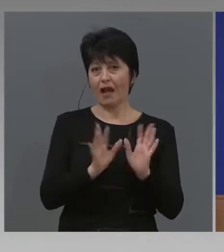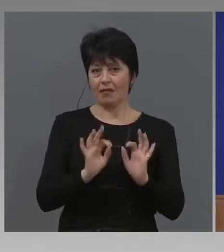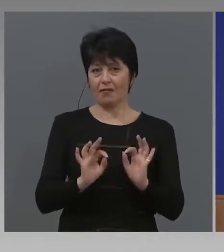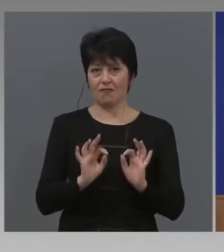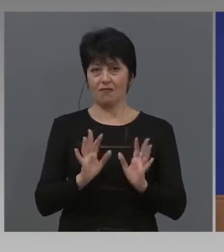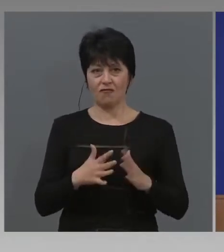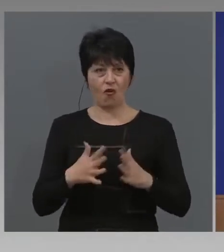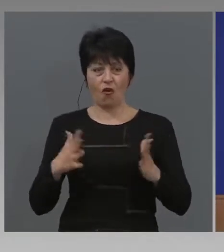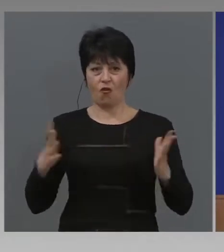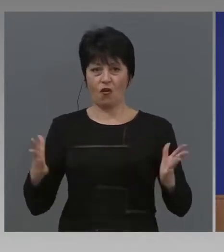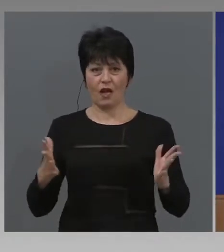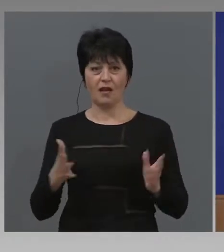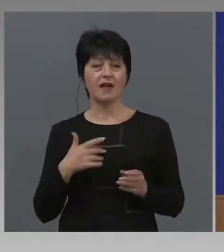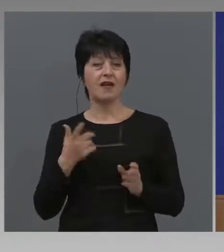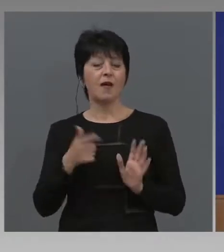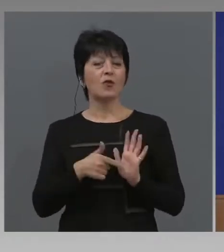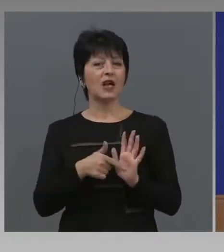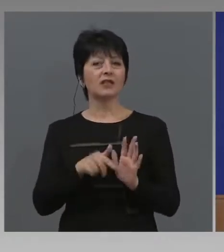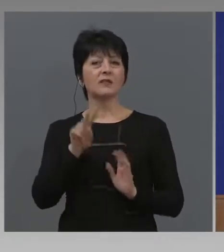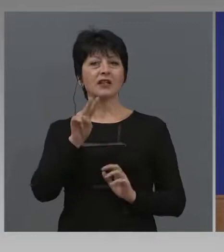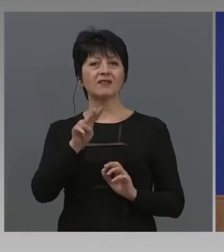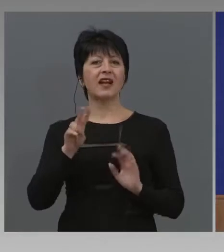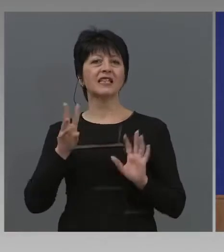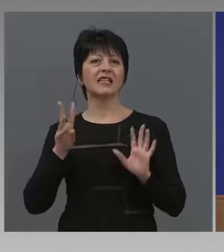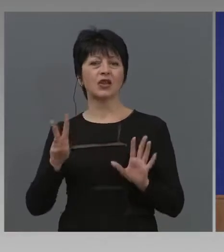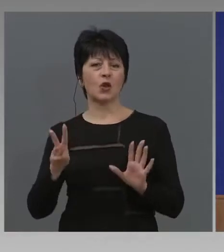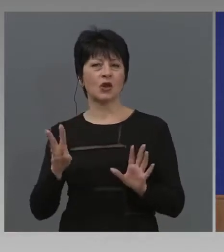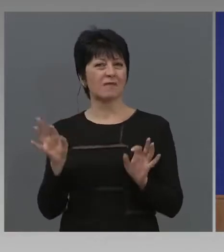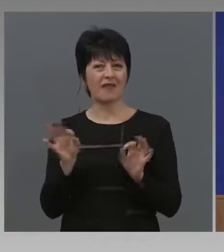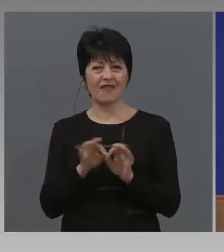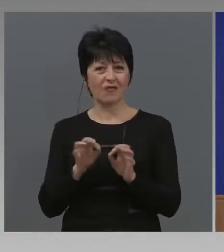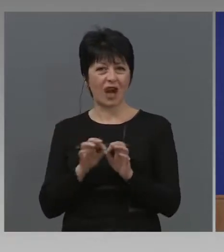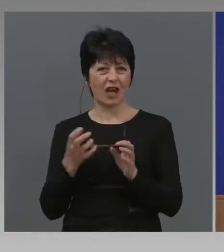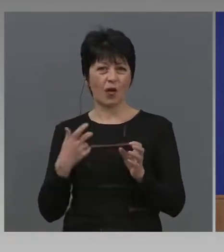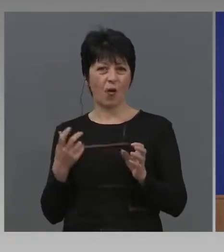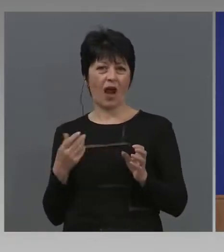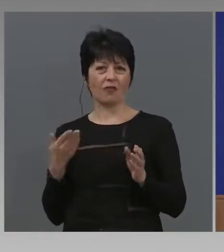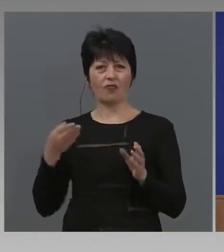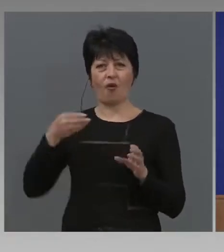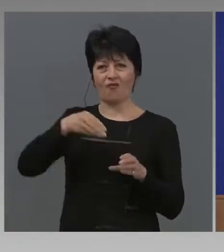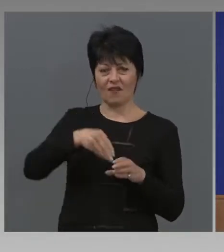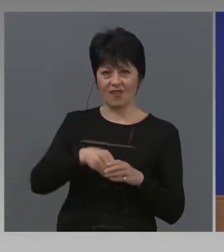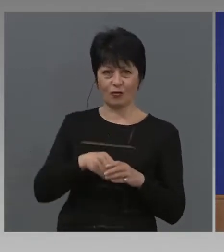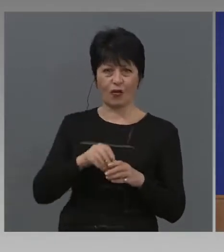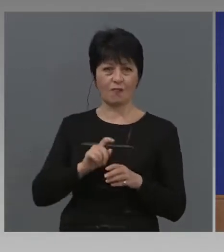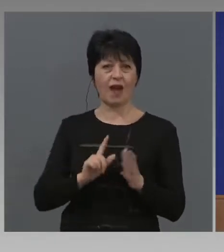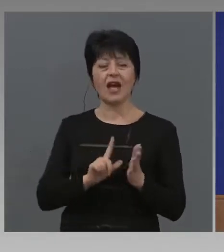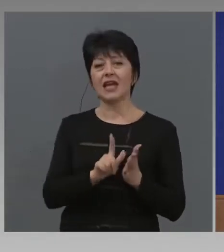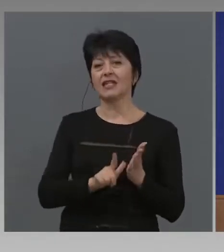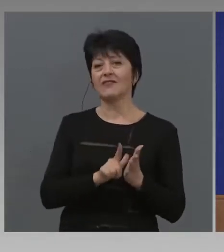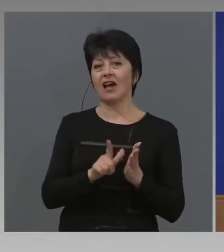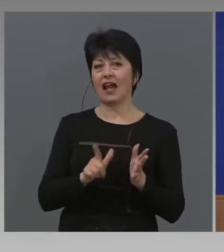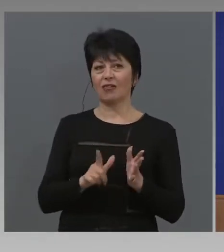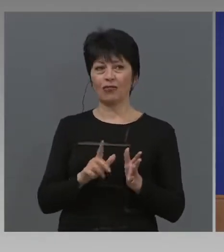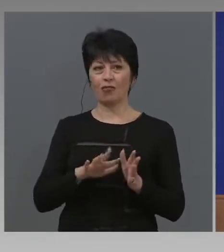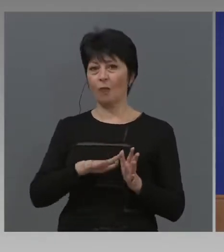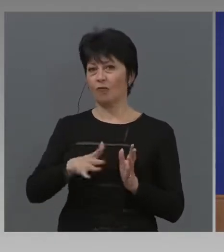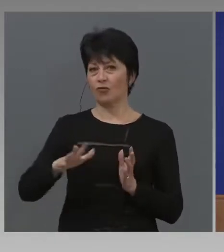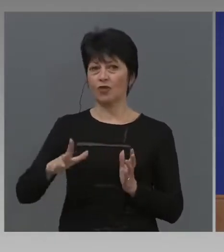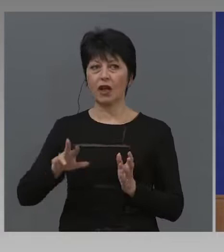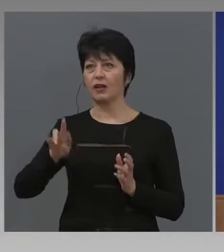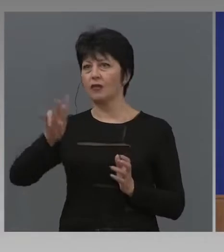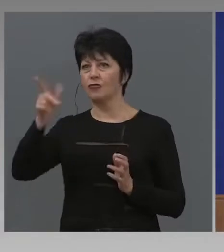показахме, че на 28 февруари, когато ние въведохме мерките, когато въведохме изваренното положение, другите държави ни гледаха като